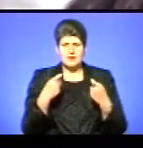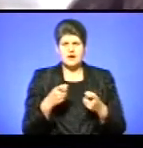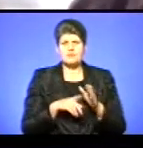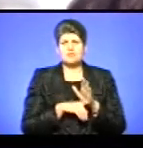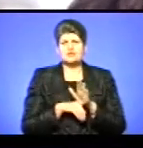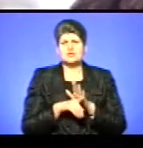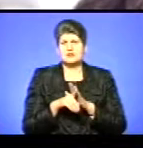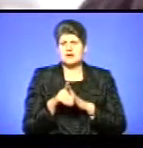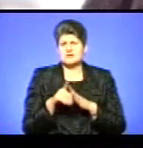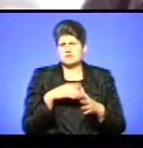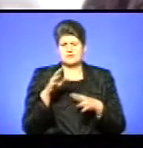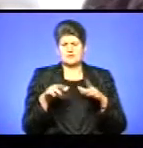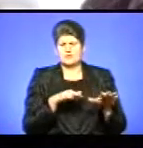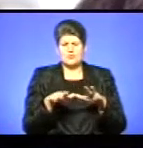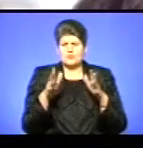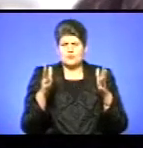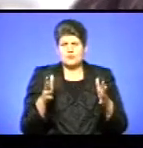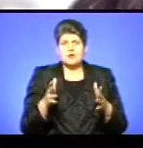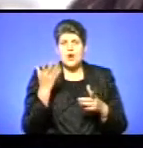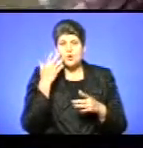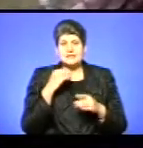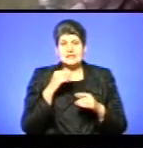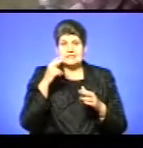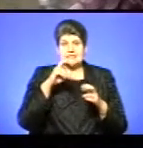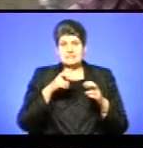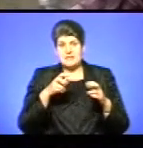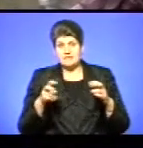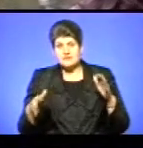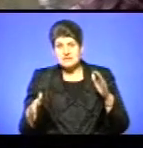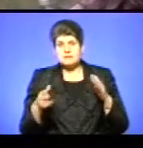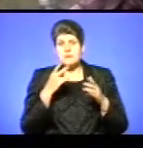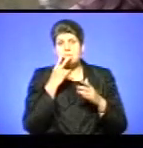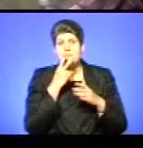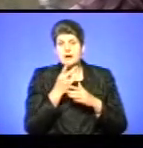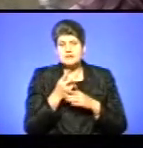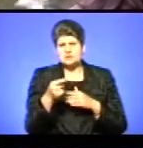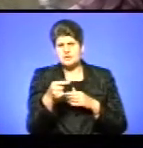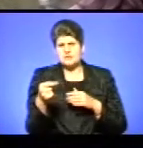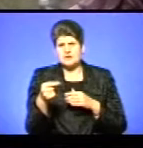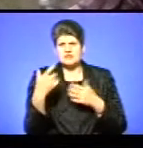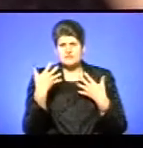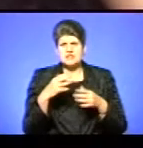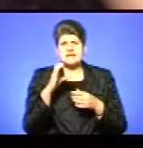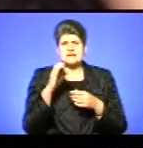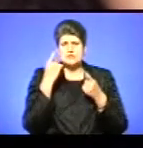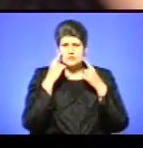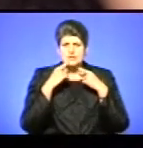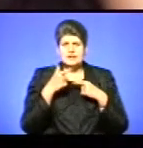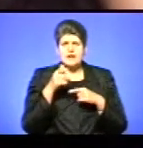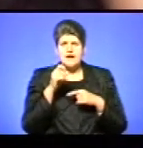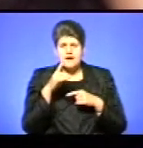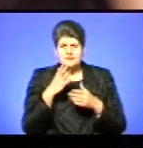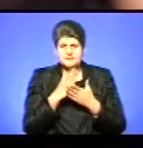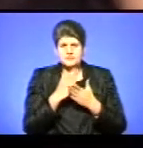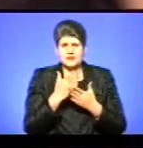починається якийсь рух. Коли ми збігли на низ, бачили, що передні ряди вже пускають сльозогінний газ. Тоді вперше я